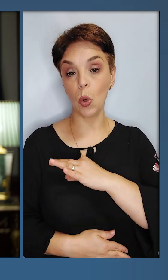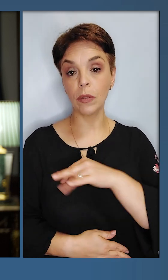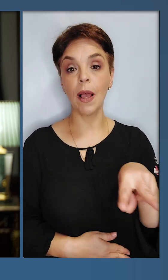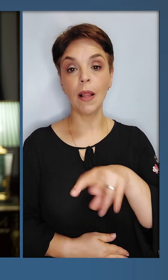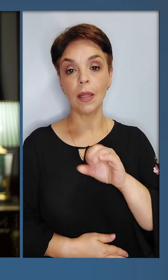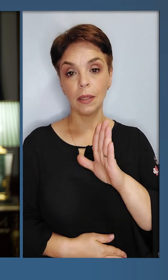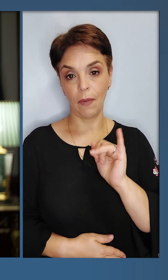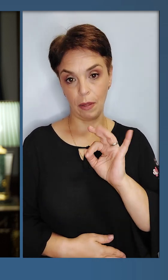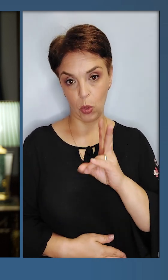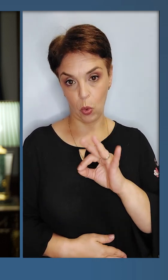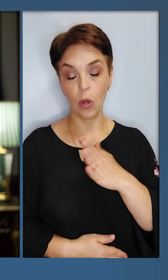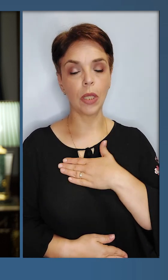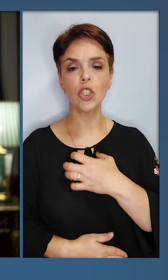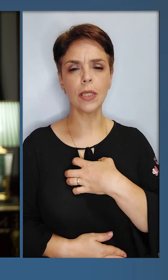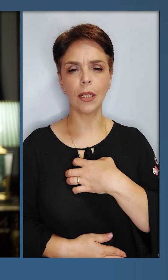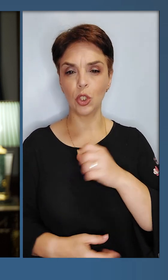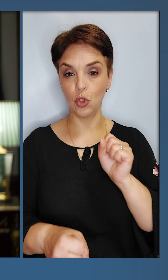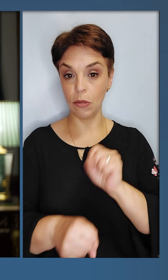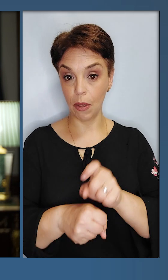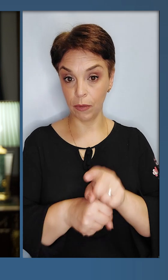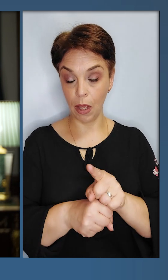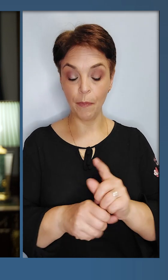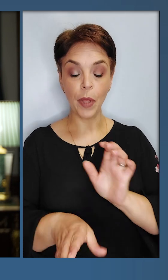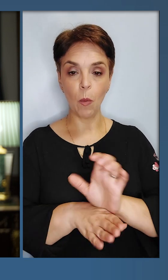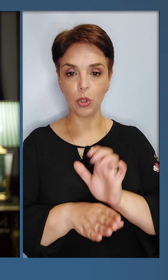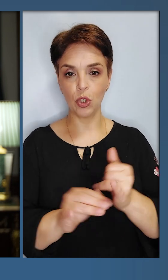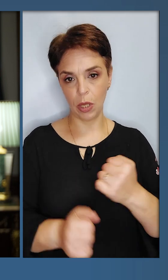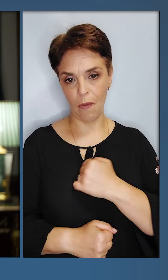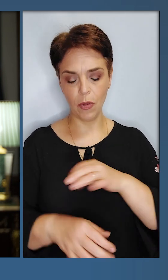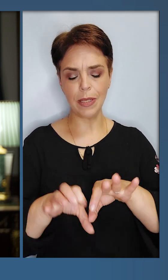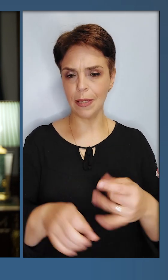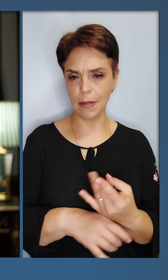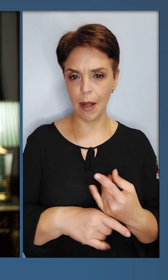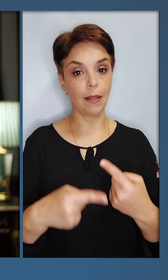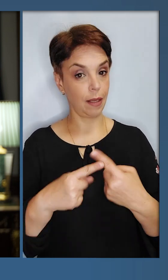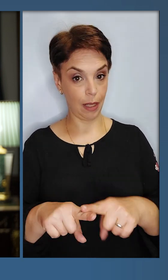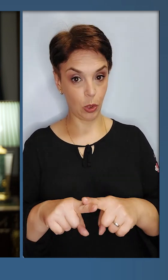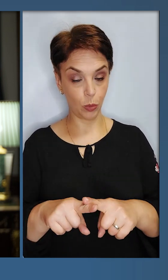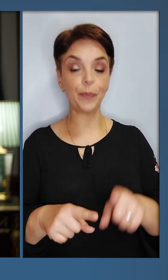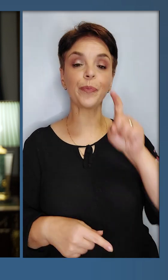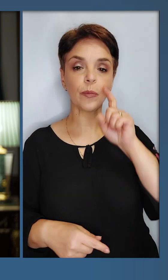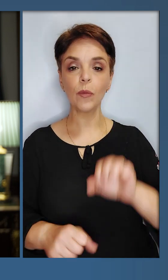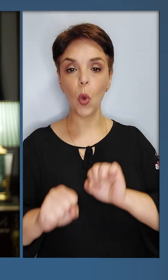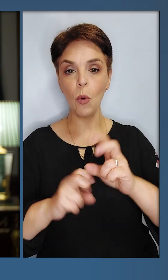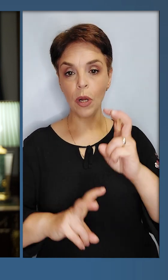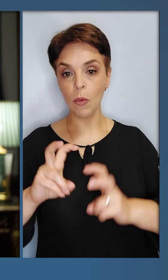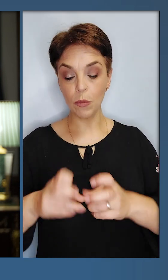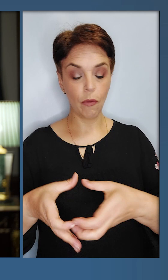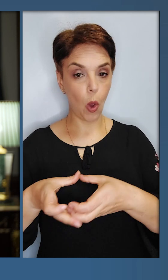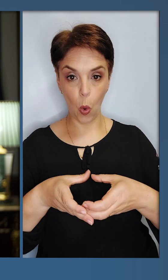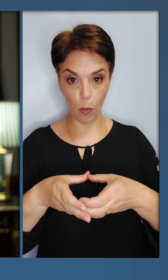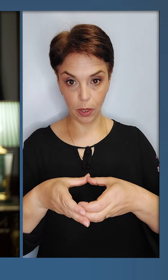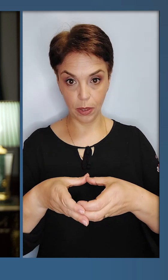розвідки, Литвиненко. Наші стратегічні завдання – постачання для воїнів снаряди, техніки. Український оборонно